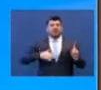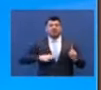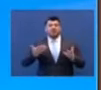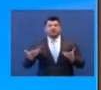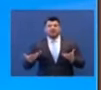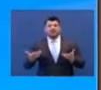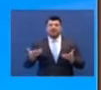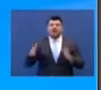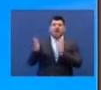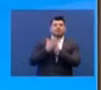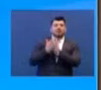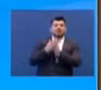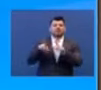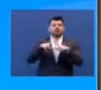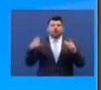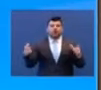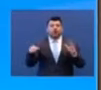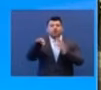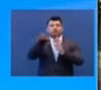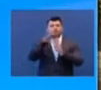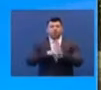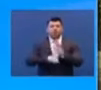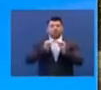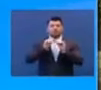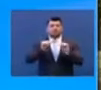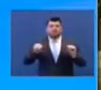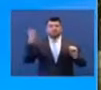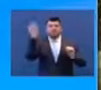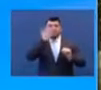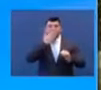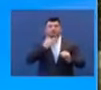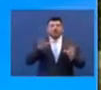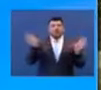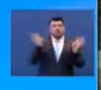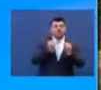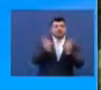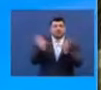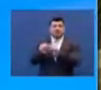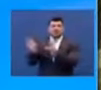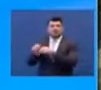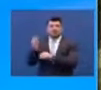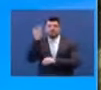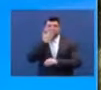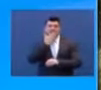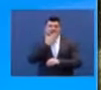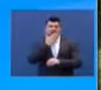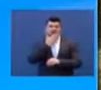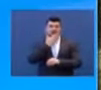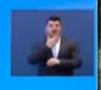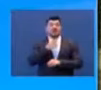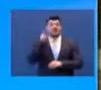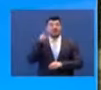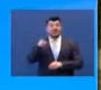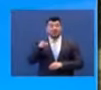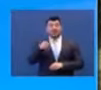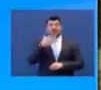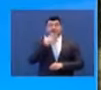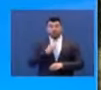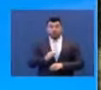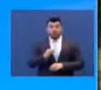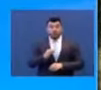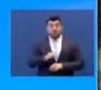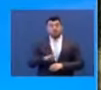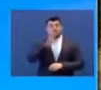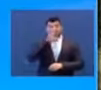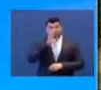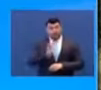διαδικασία. Κοντά στο πρόγραμμά τους, κοντά στους συμμαθητές τους και στους συμφοιτητές τους. Και σε αυτό έπαιξαν και